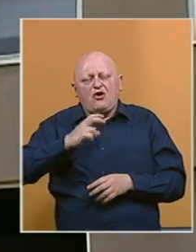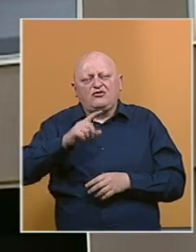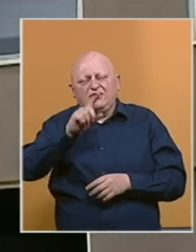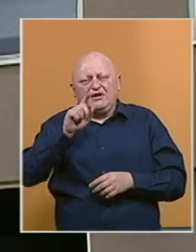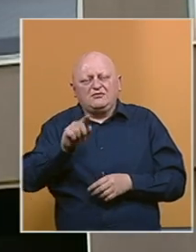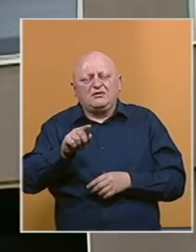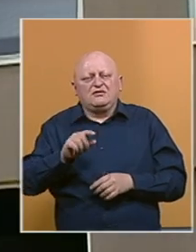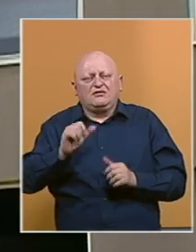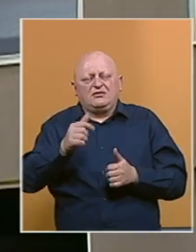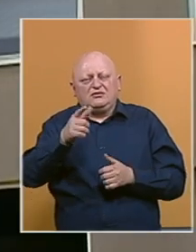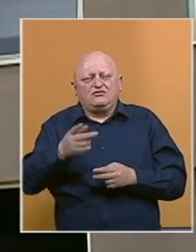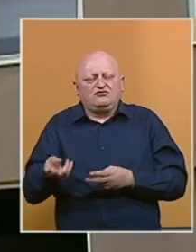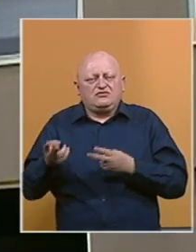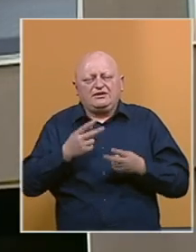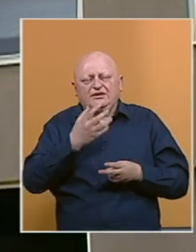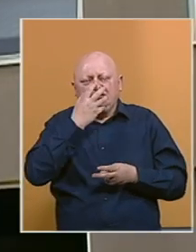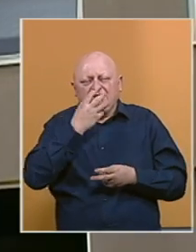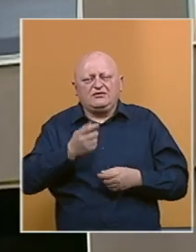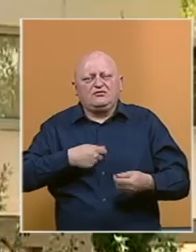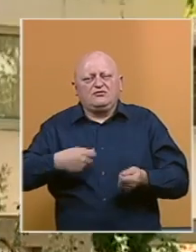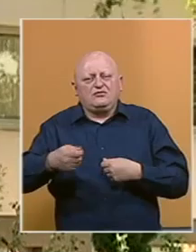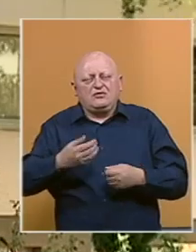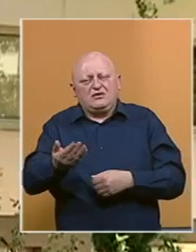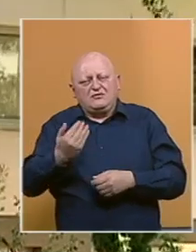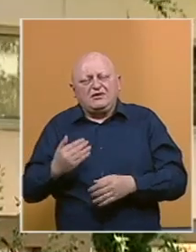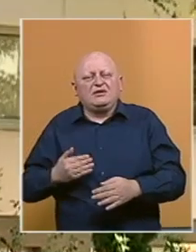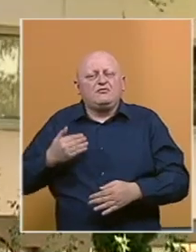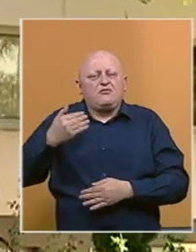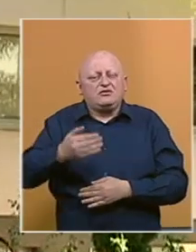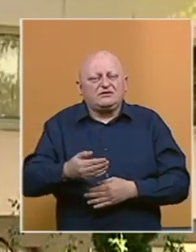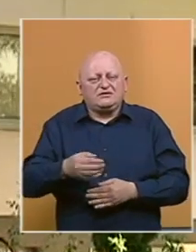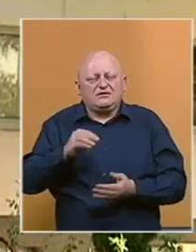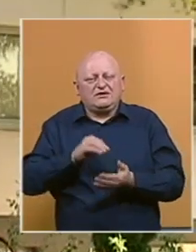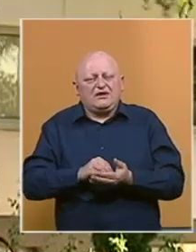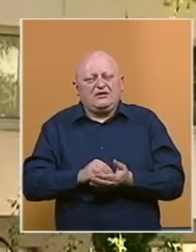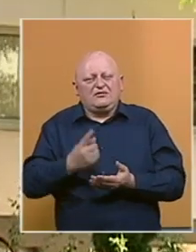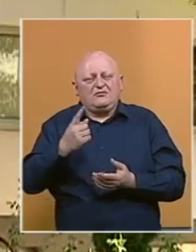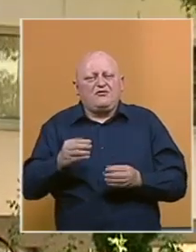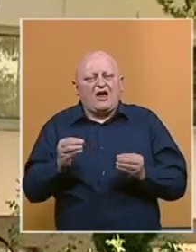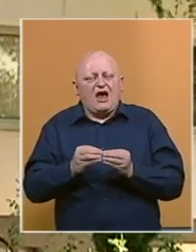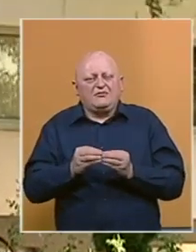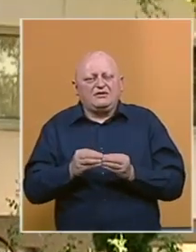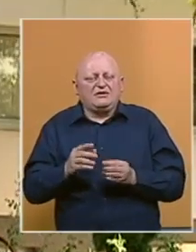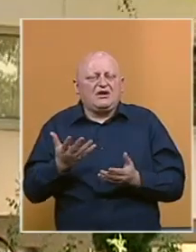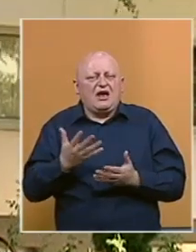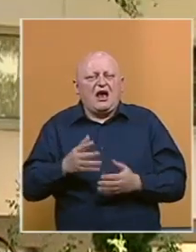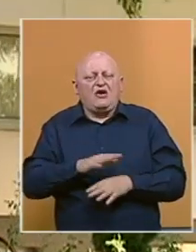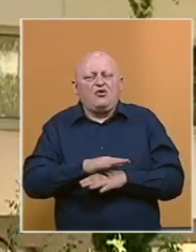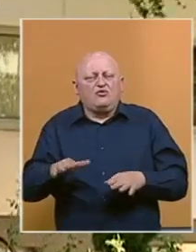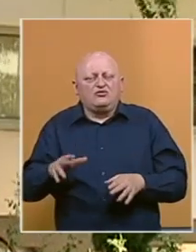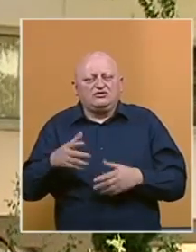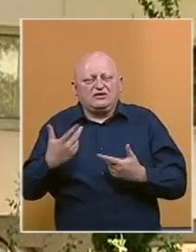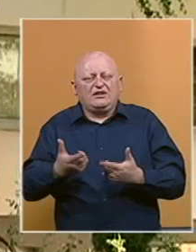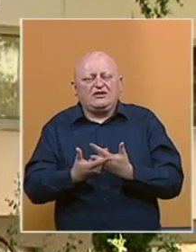pitanje da li su uvezeni respiratori proizvedeni prije ili poslije spornog datuma 1. aprila. I kako je uopšte data